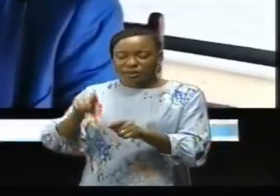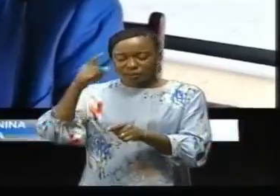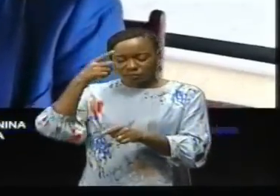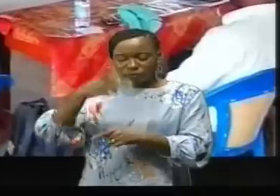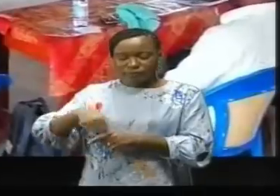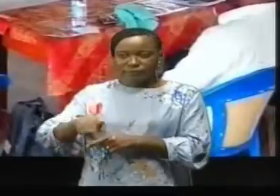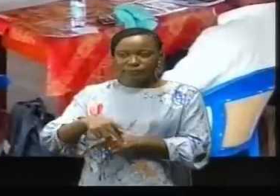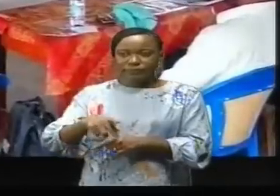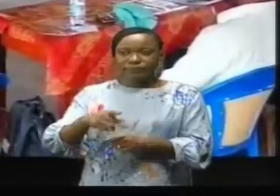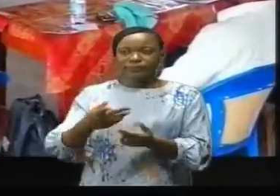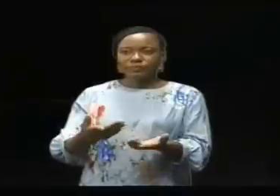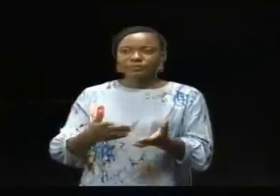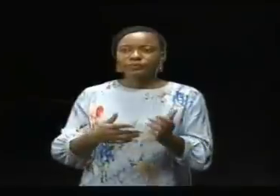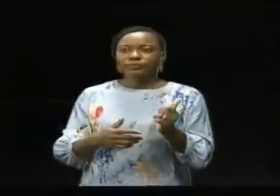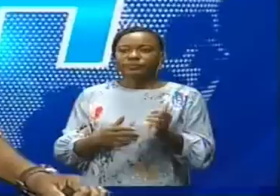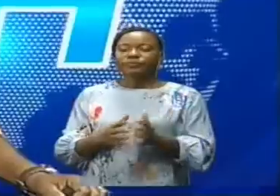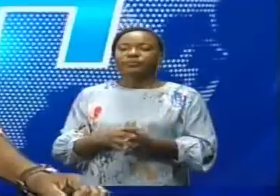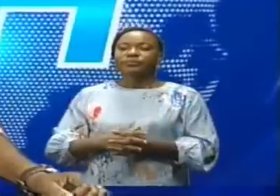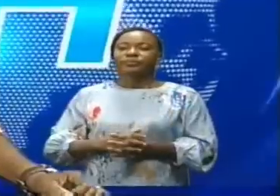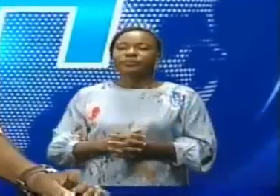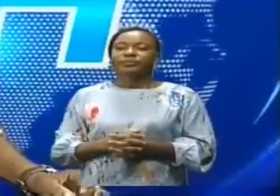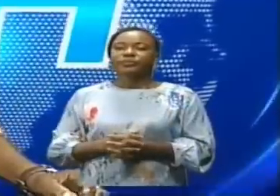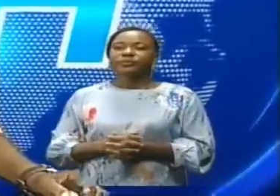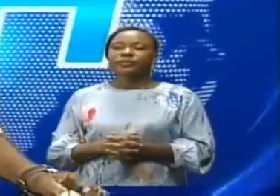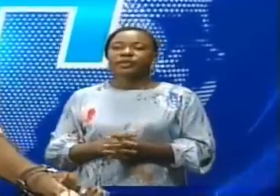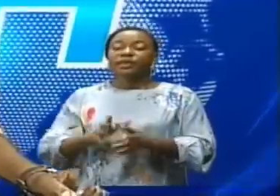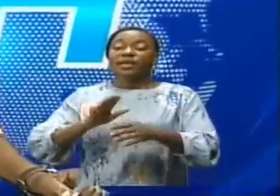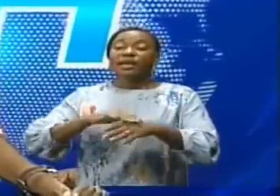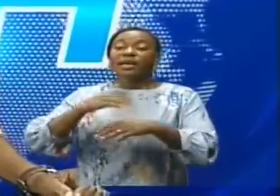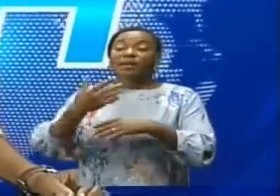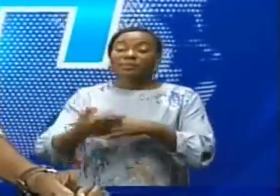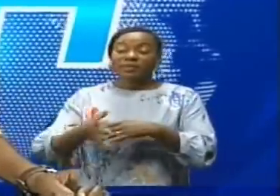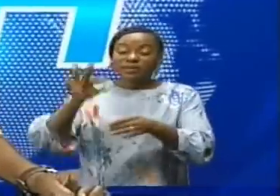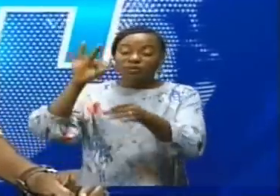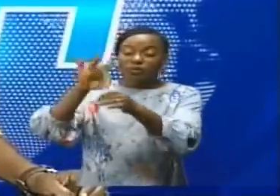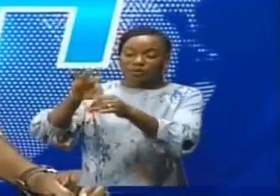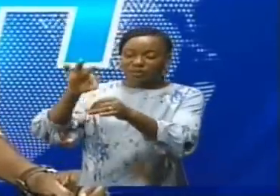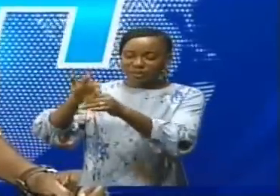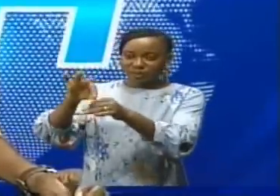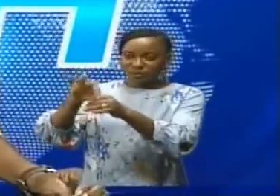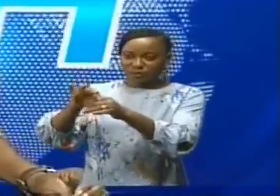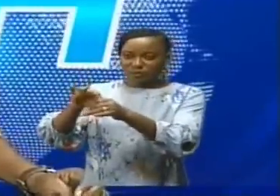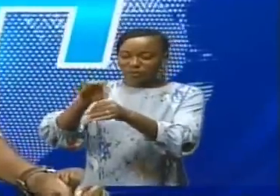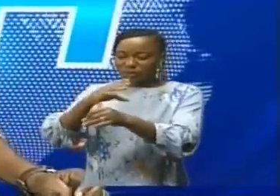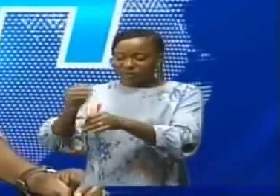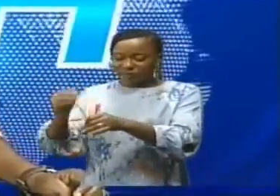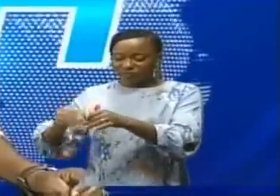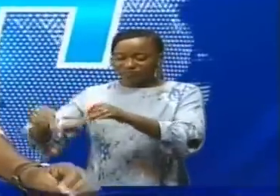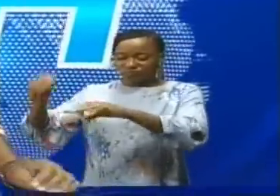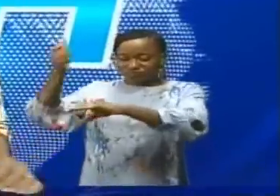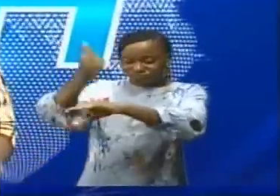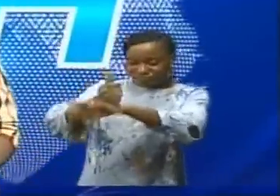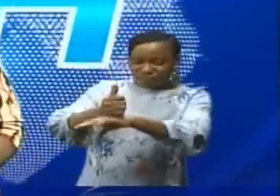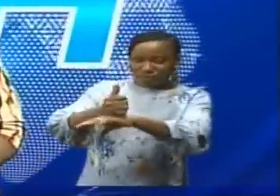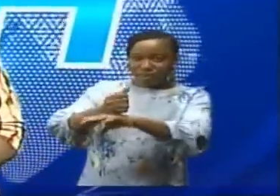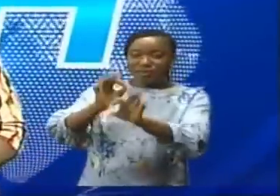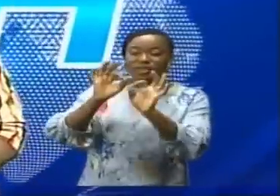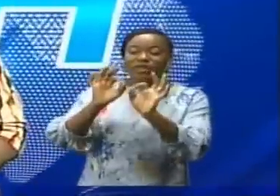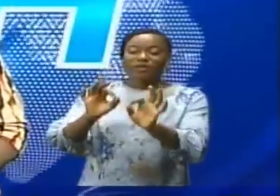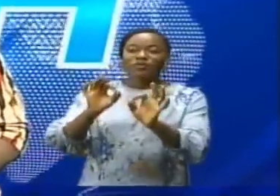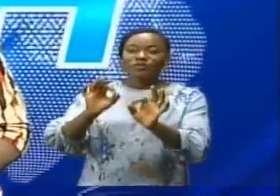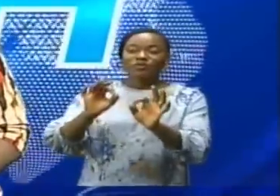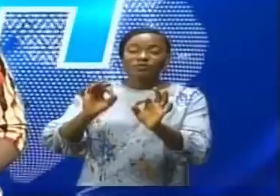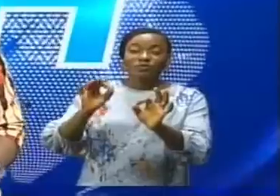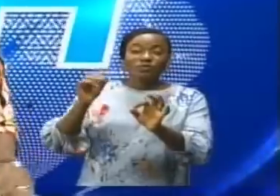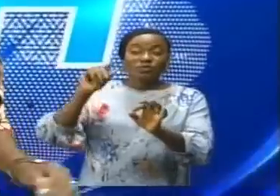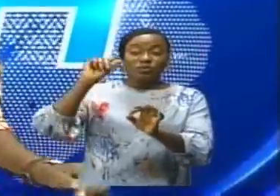province de la Tchopo. « Après son élection et son investiture, le nouveau gouverneur du Bazouélé,